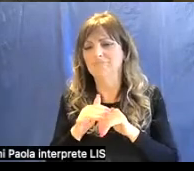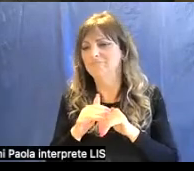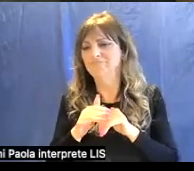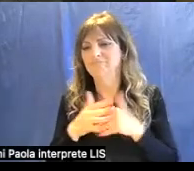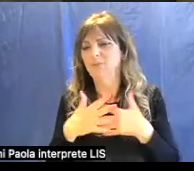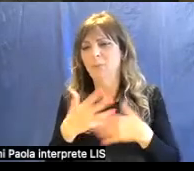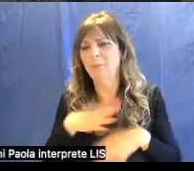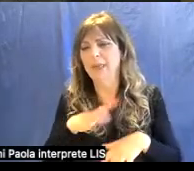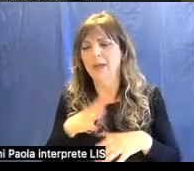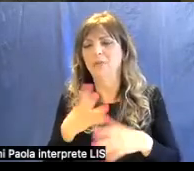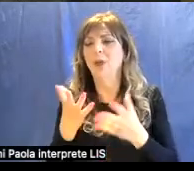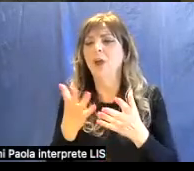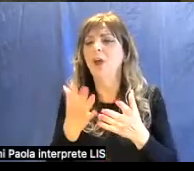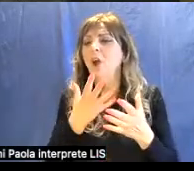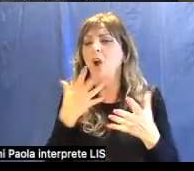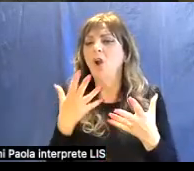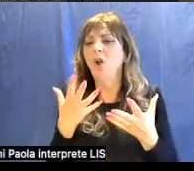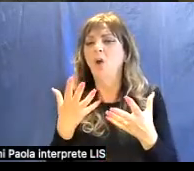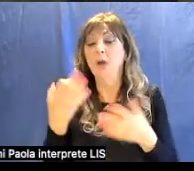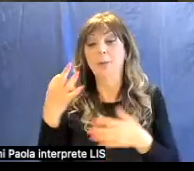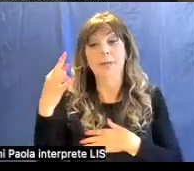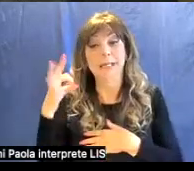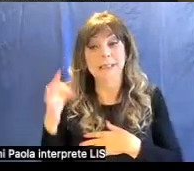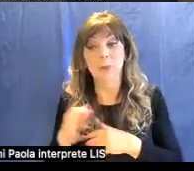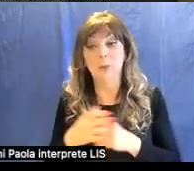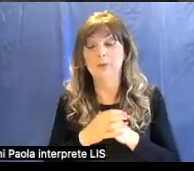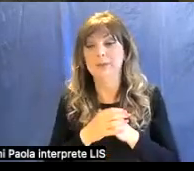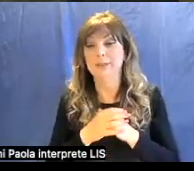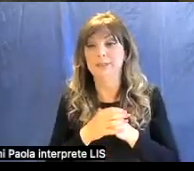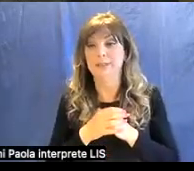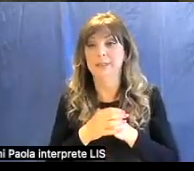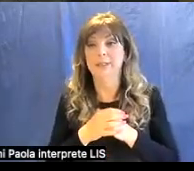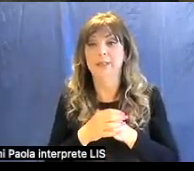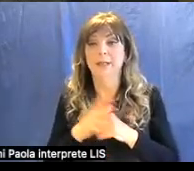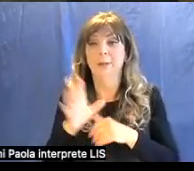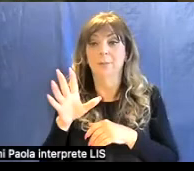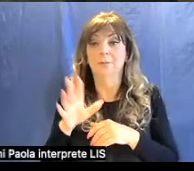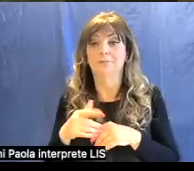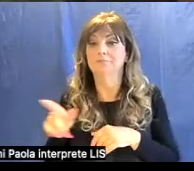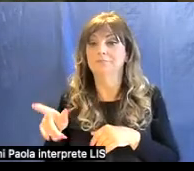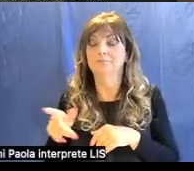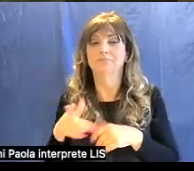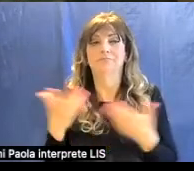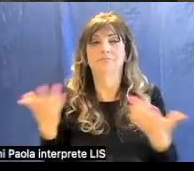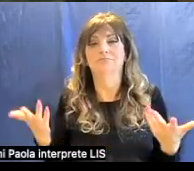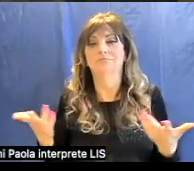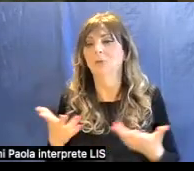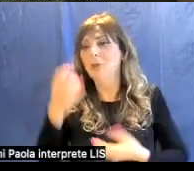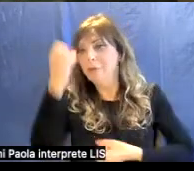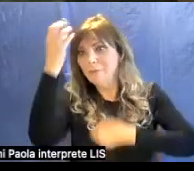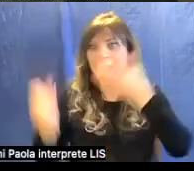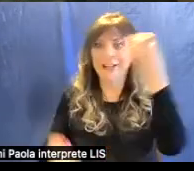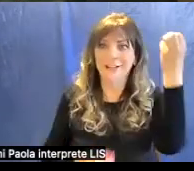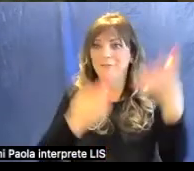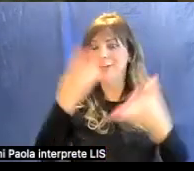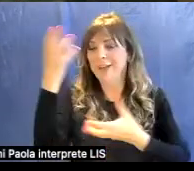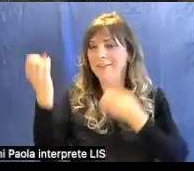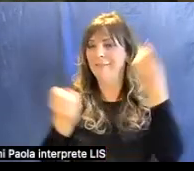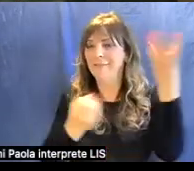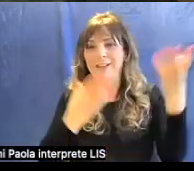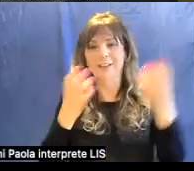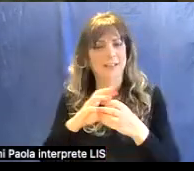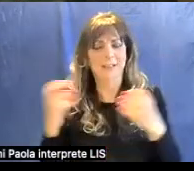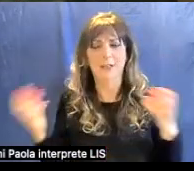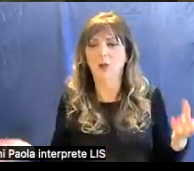e materiali preziosi quanto piuttosto la sua arte risiedeva più nelle sue invenzioni e nella sua